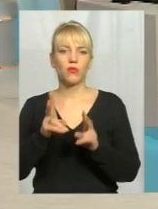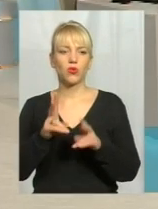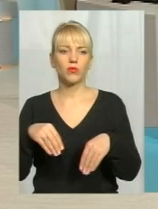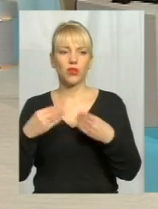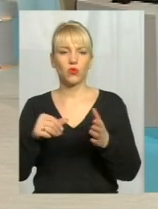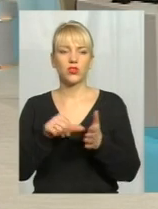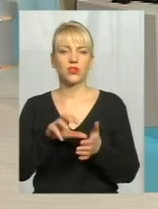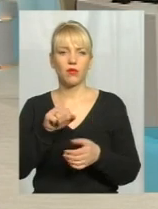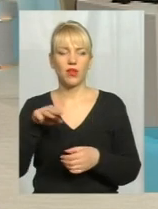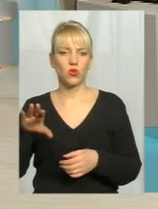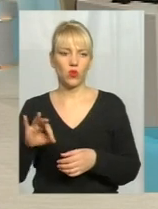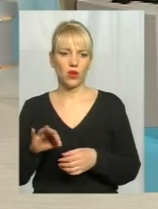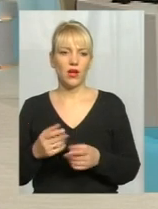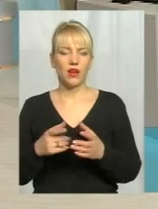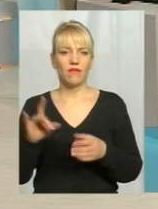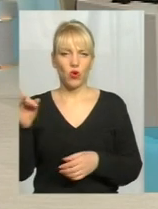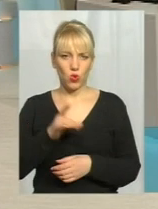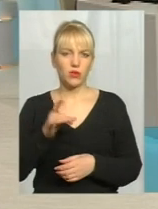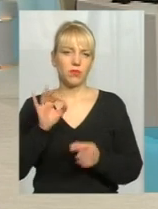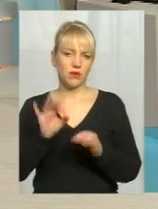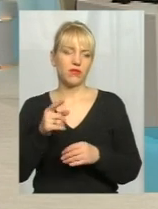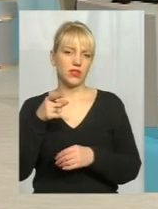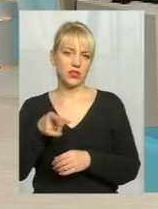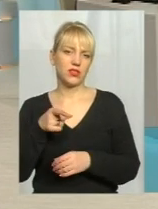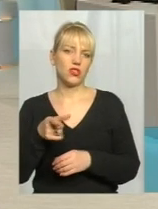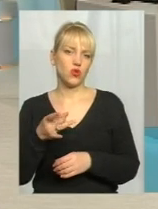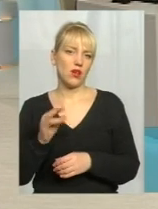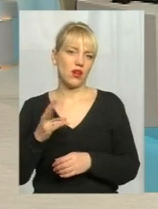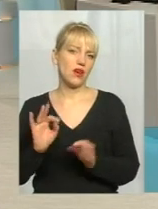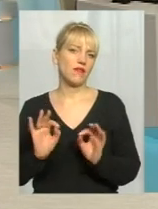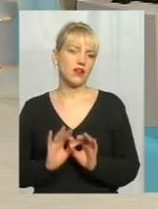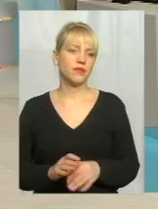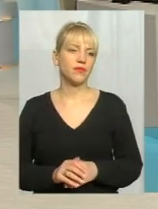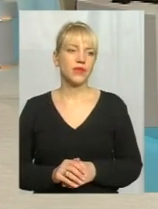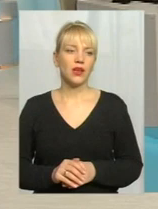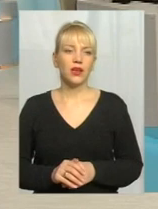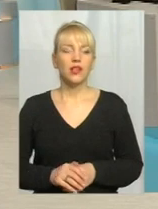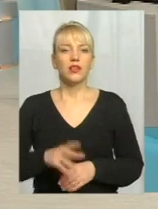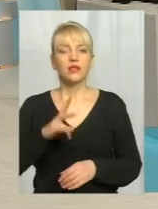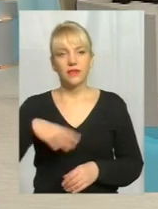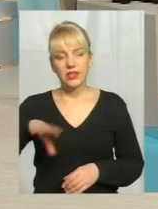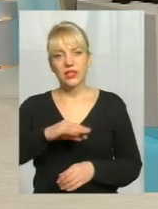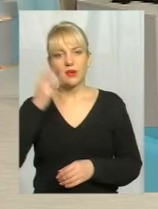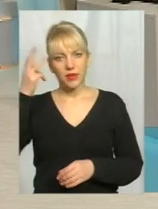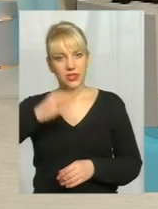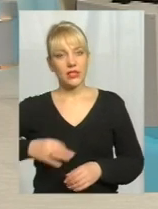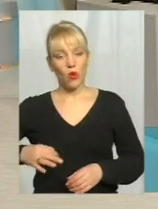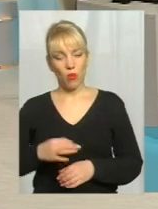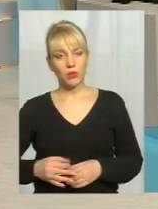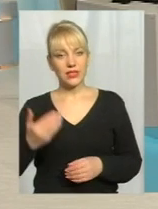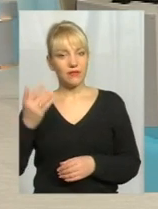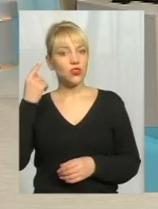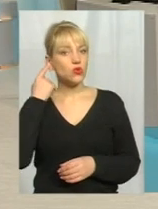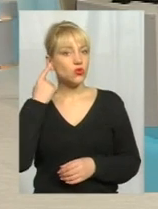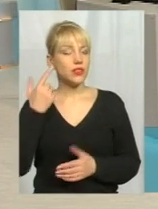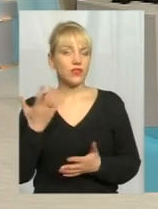учасникам АТО всім в розмірі тисячі гривень. так само, як і в сюжеті. Це в основному і по всій Хмельницькій області. Ви чули,